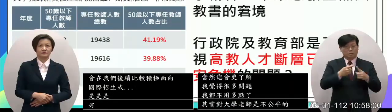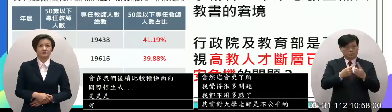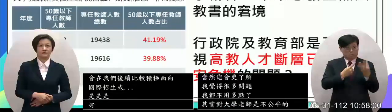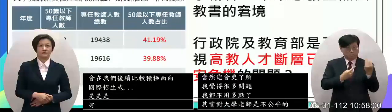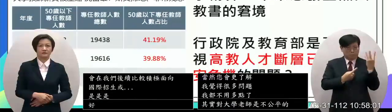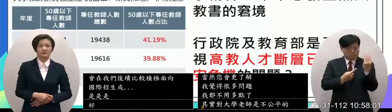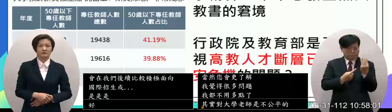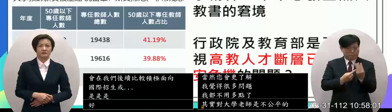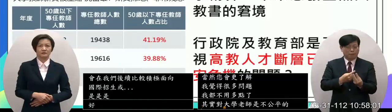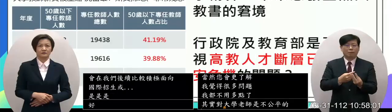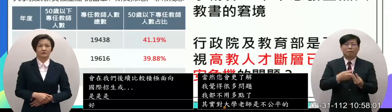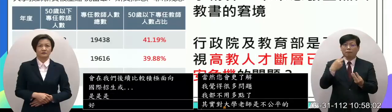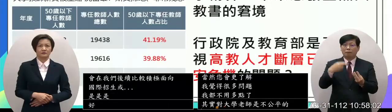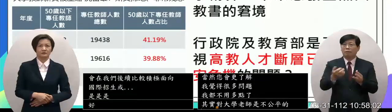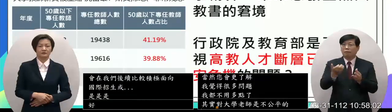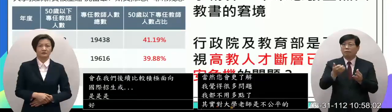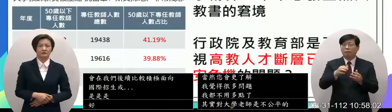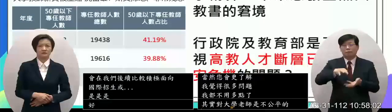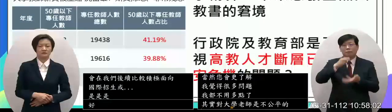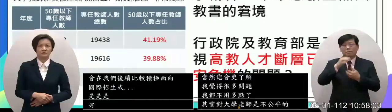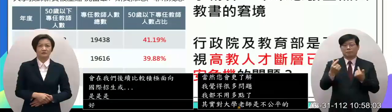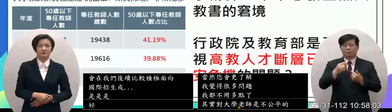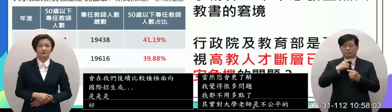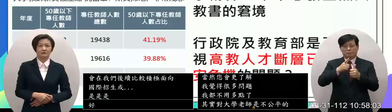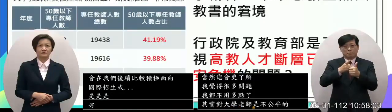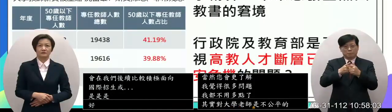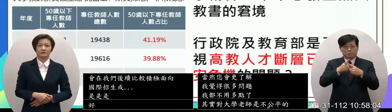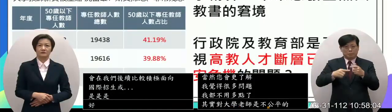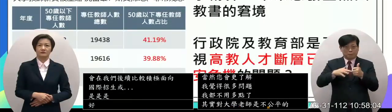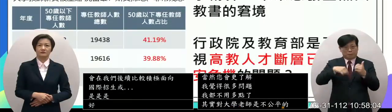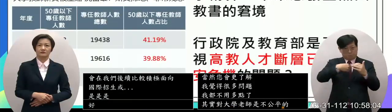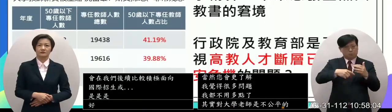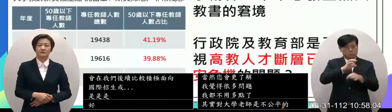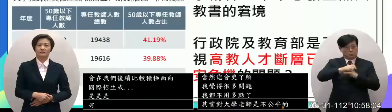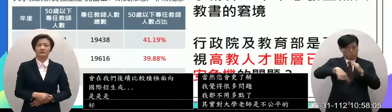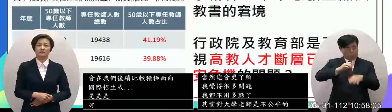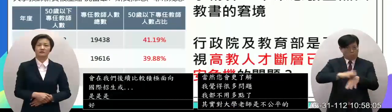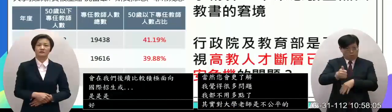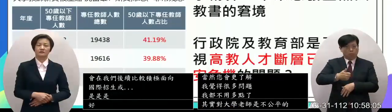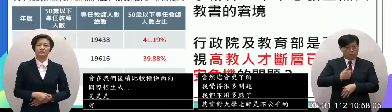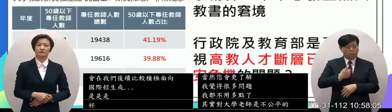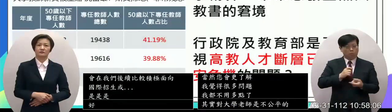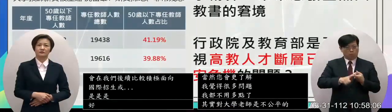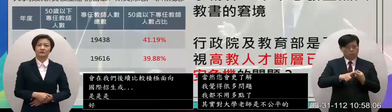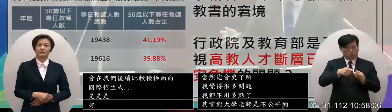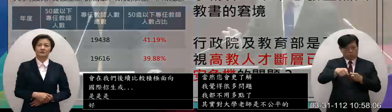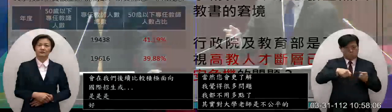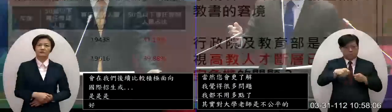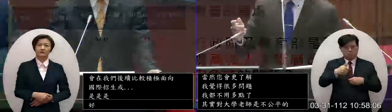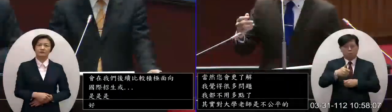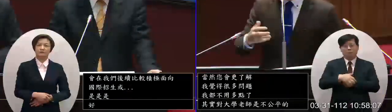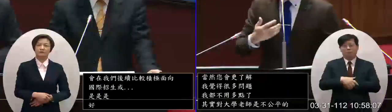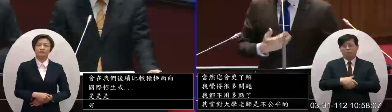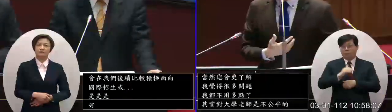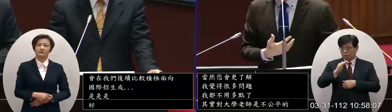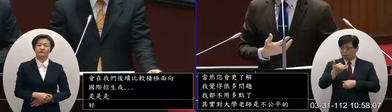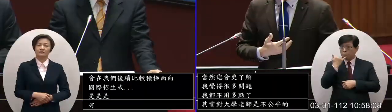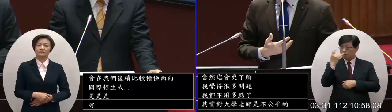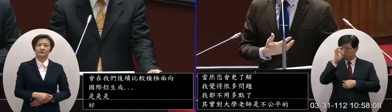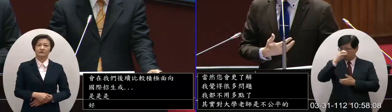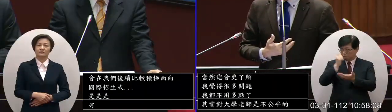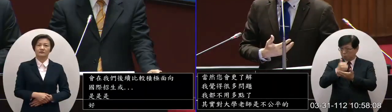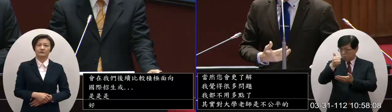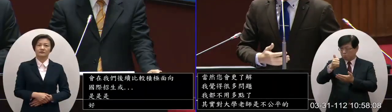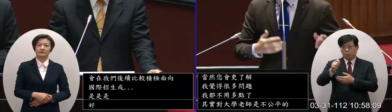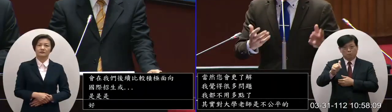一直在衰退而且我們剛剛就比如舉例像半導體學院這些很棒這個是正確的政策可是他能不能找到